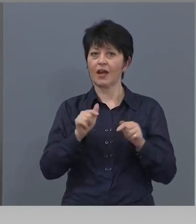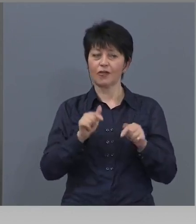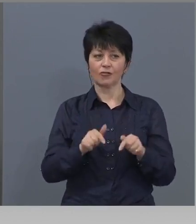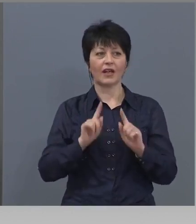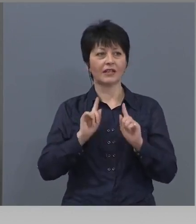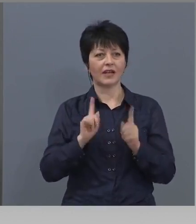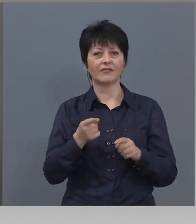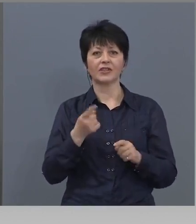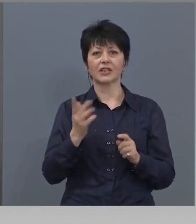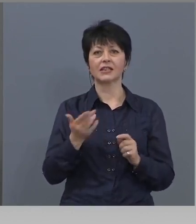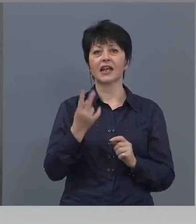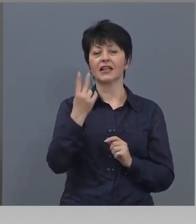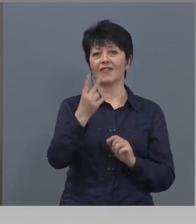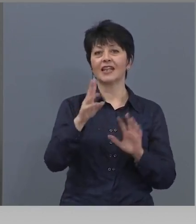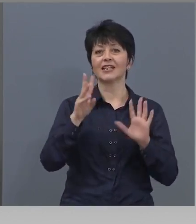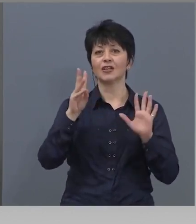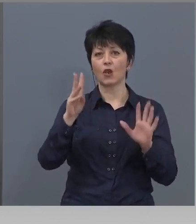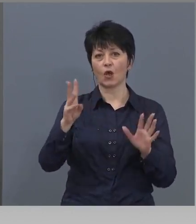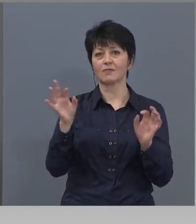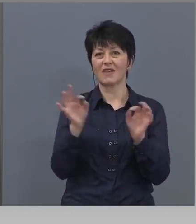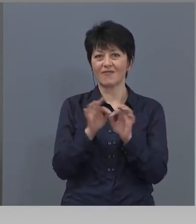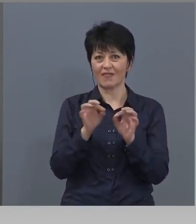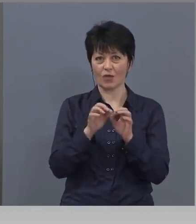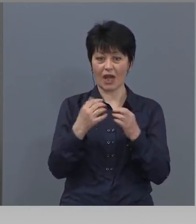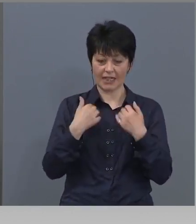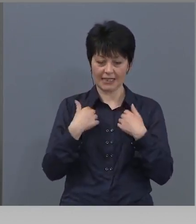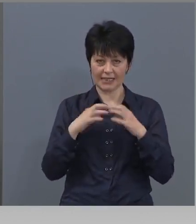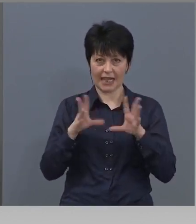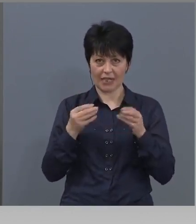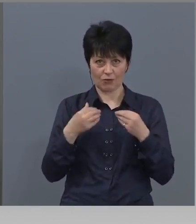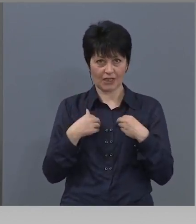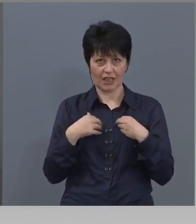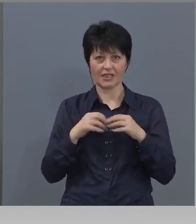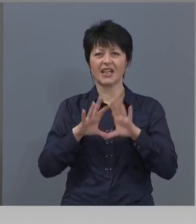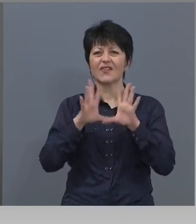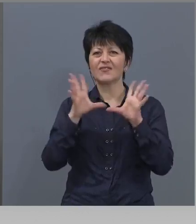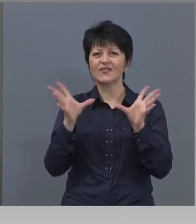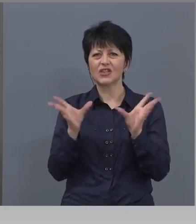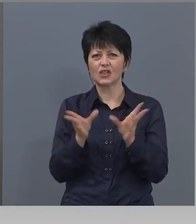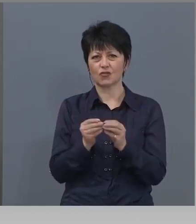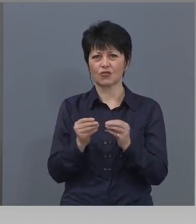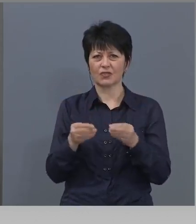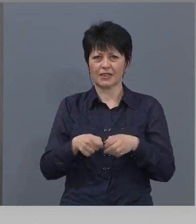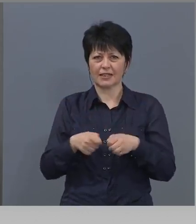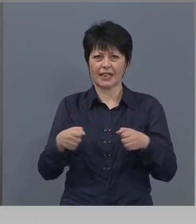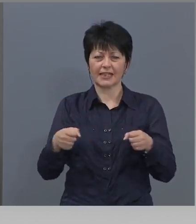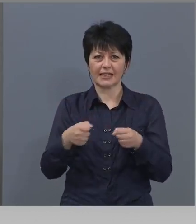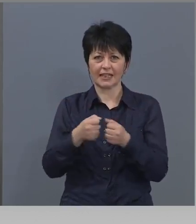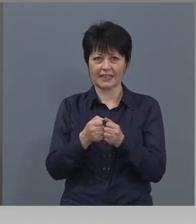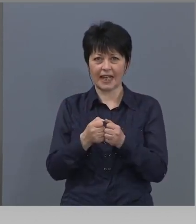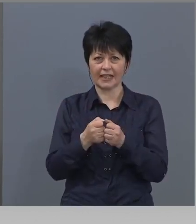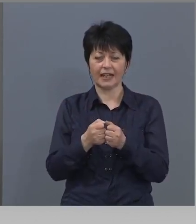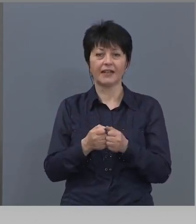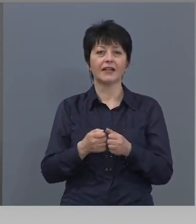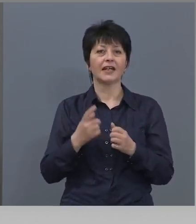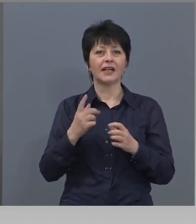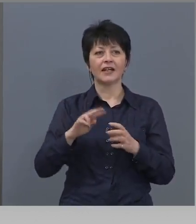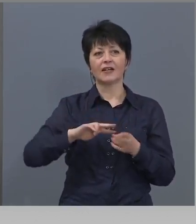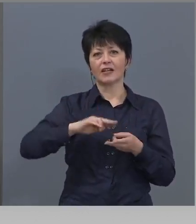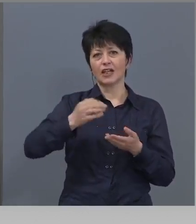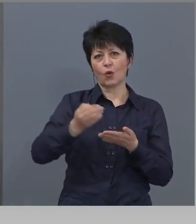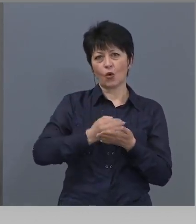28 февруари с нас, всичко да се затегне, да се преобразува економиката в